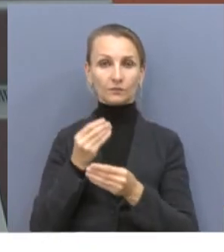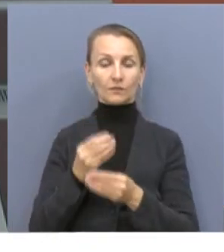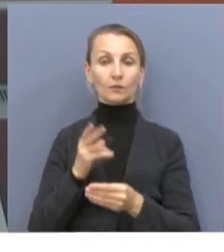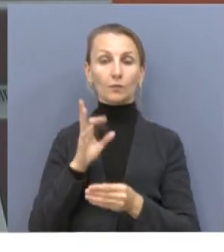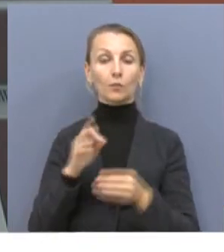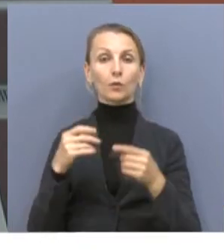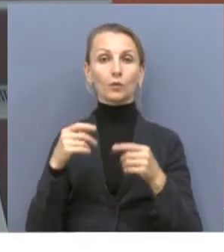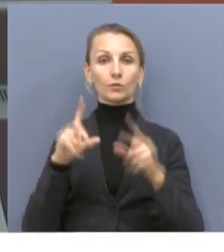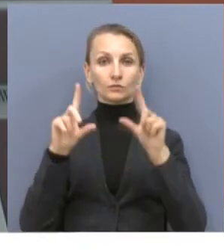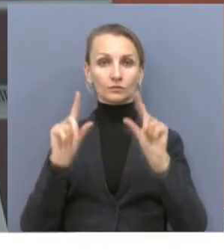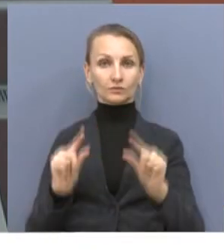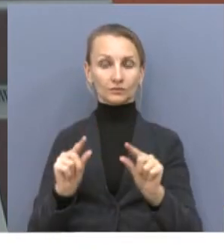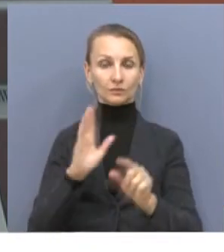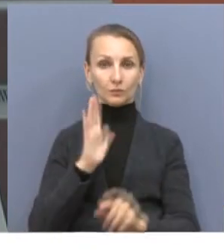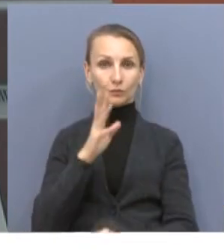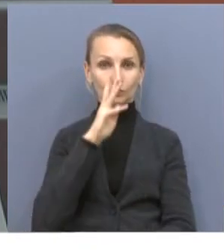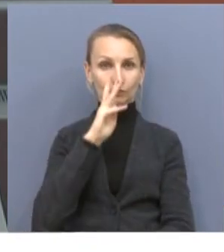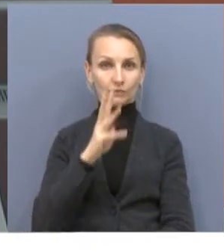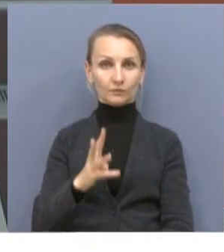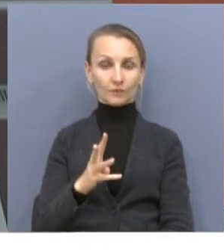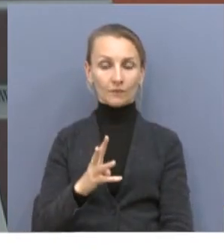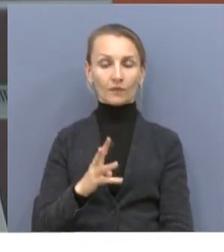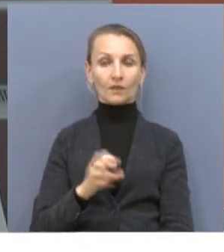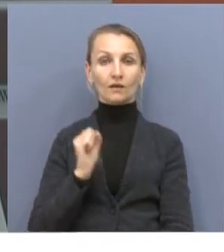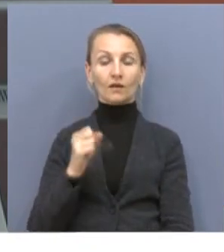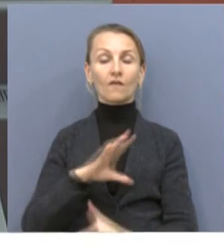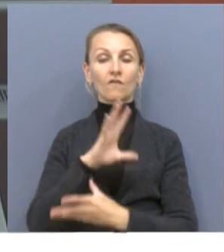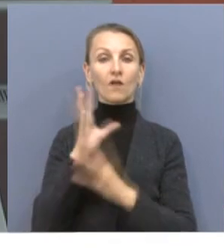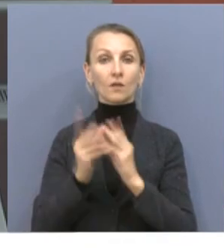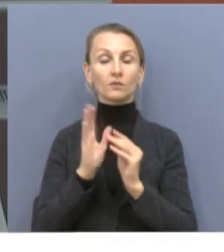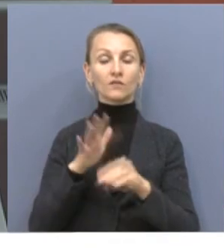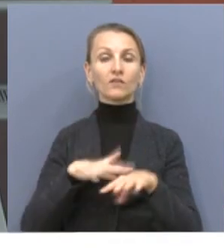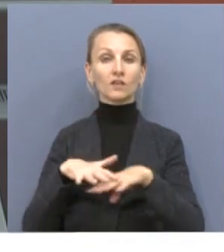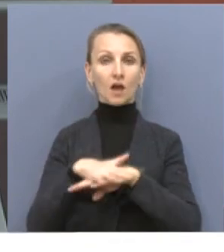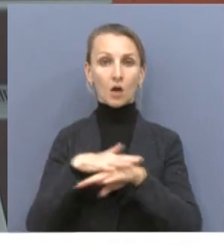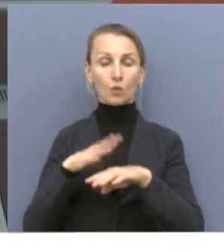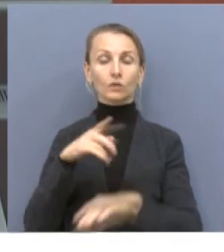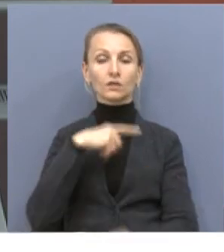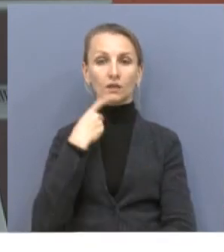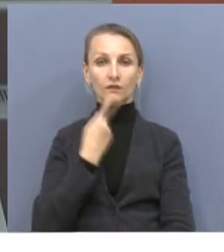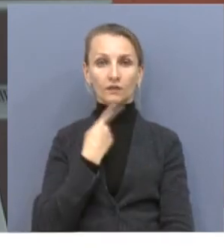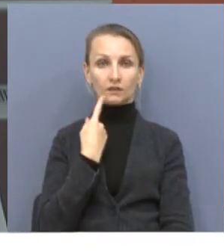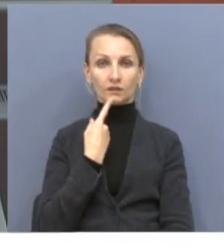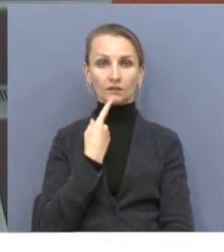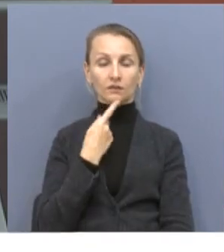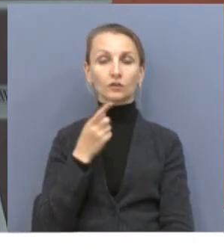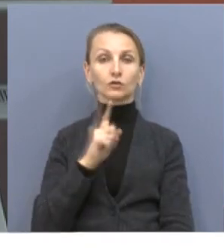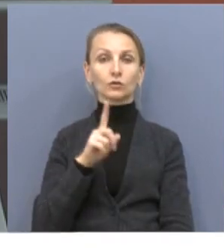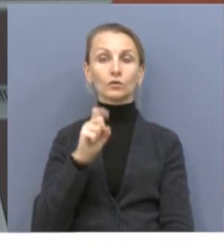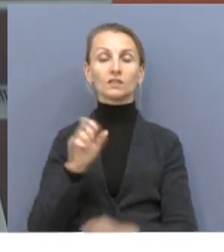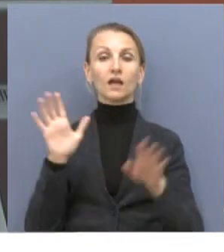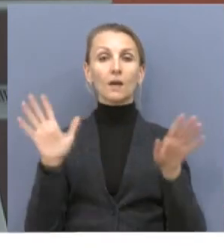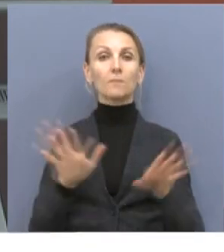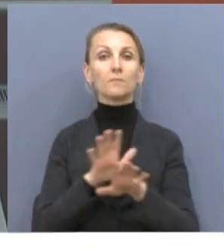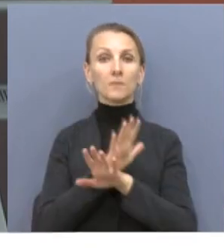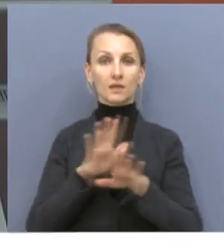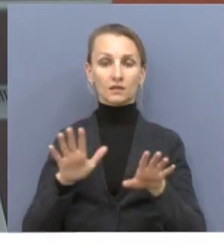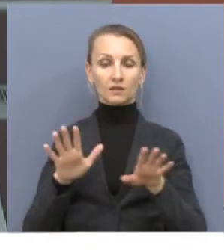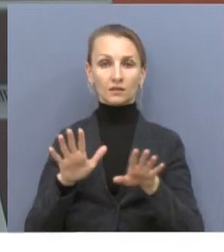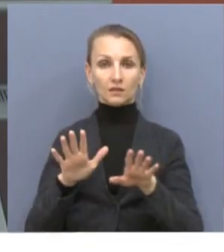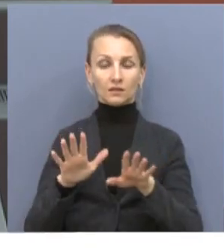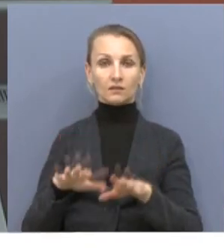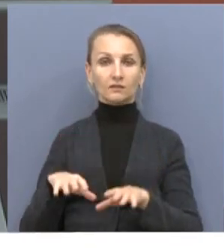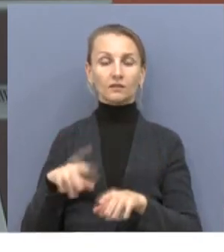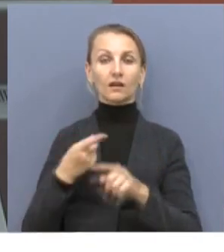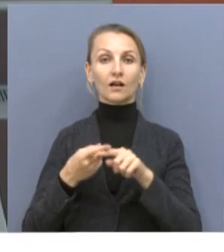гораздо меньше. А вообще в народе недаром говорят, что за пение под фонограмму надо платить не